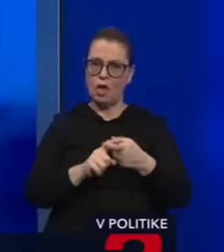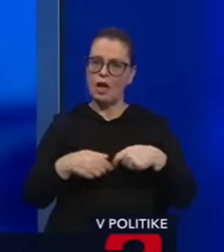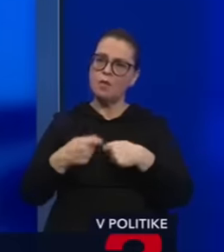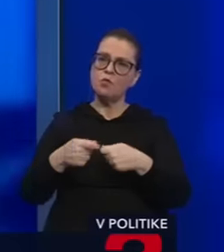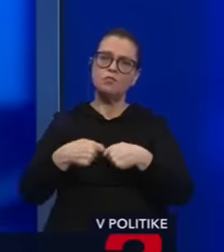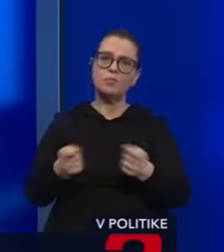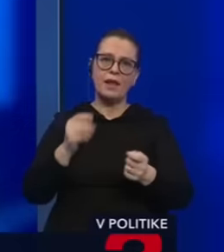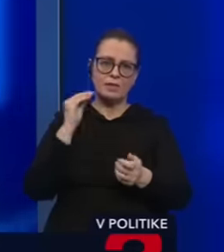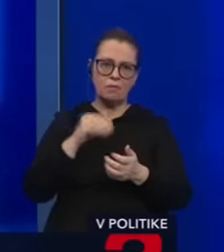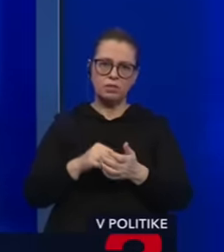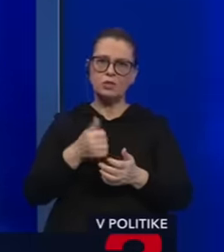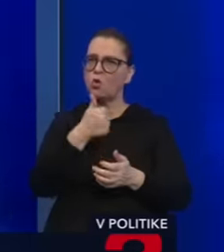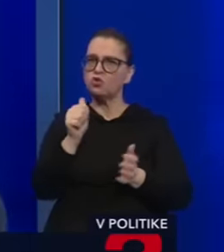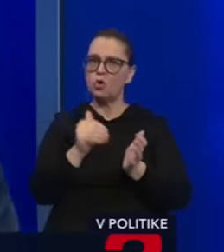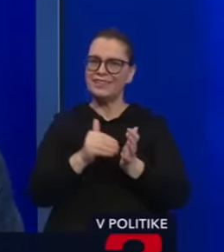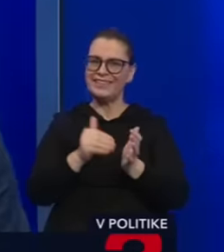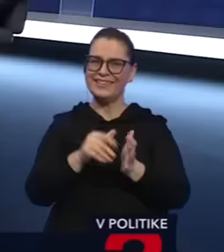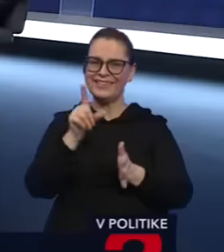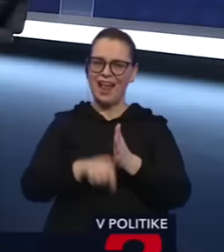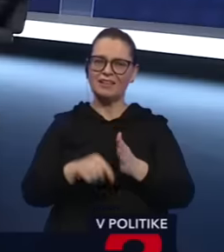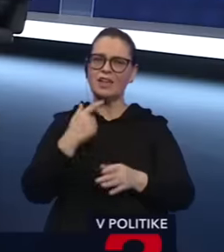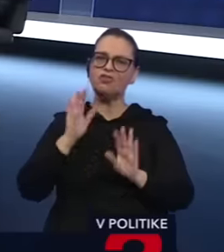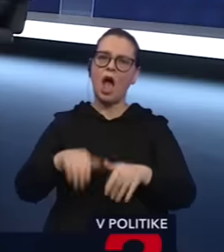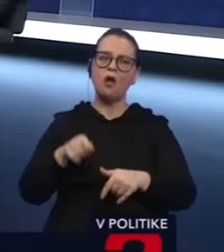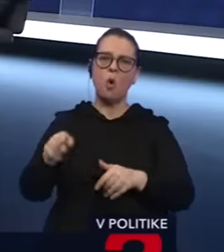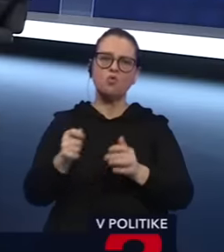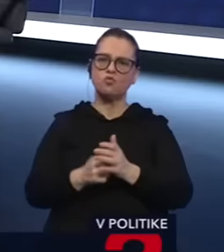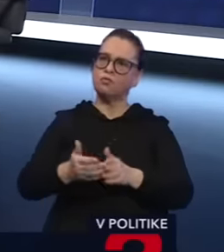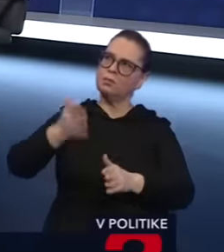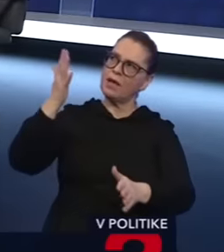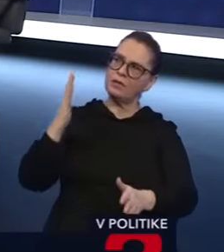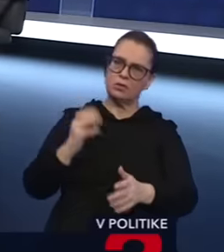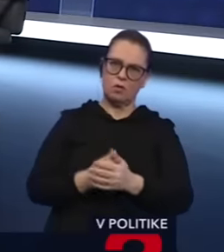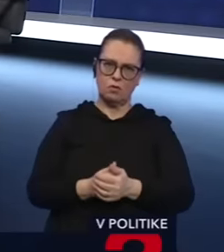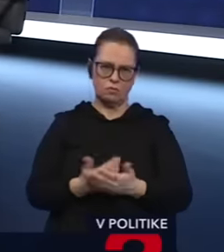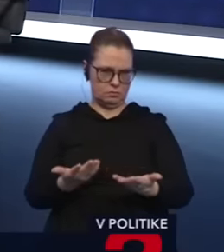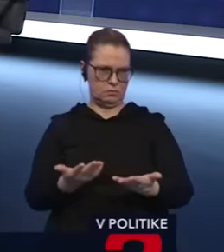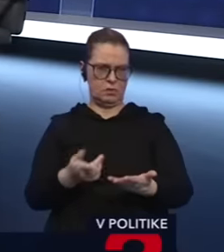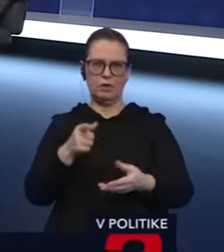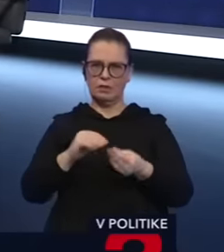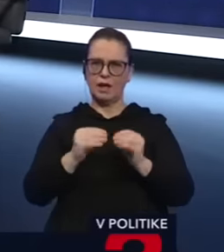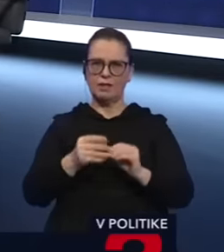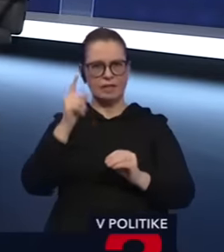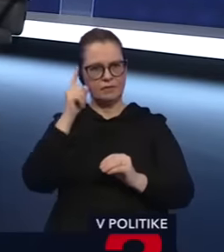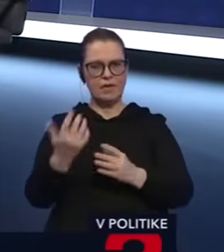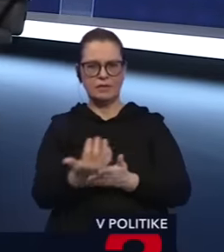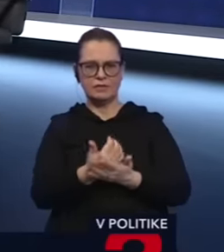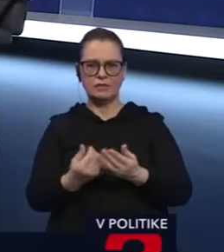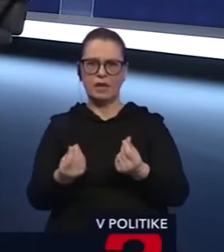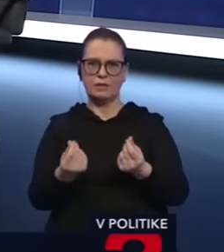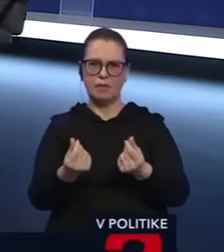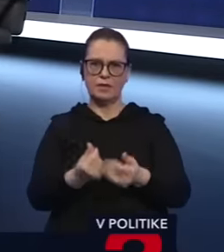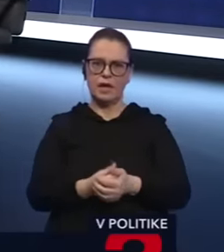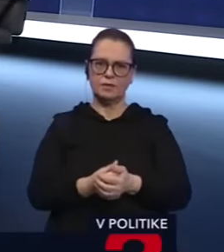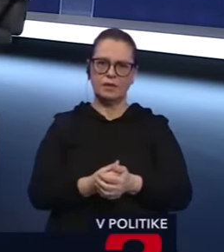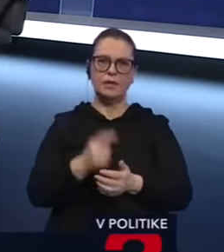predá byt o 100 tisíc lacnejšie a koho on kúpil pred piatimi rokmi. No tak na takýchto veciach oni vedia, akú získate peniaze. Nie,